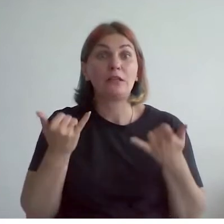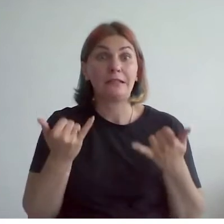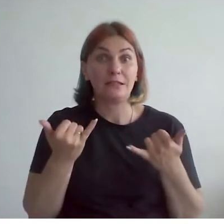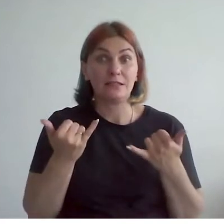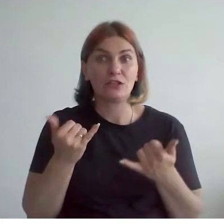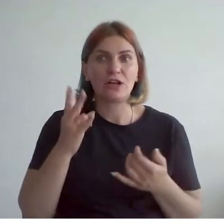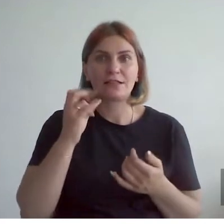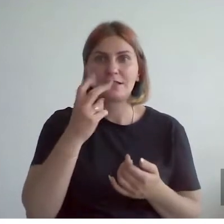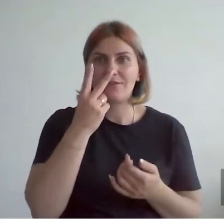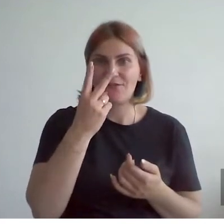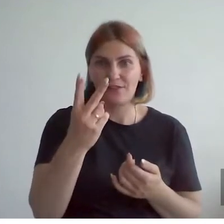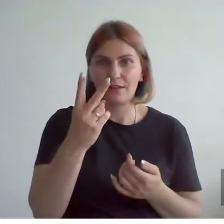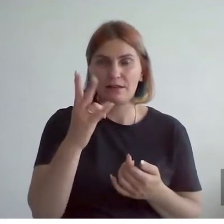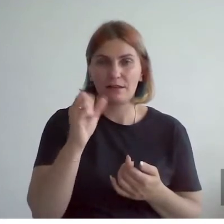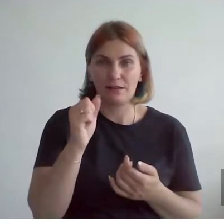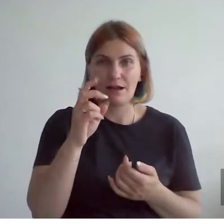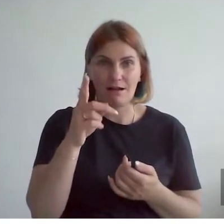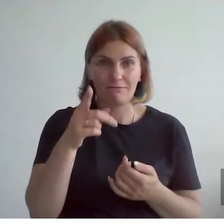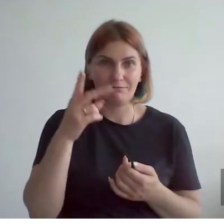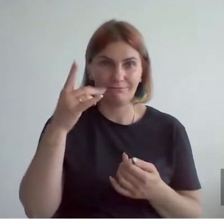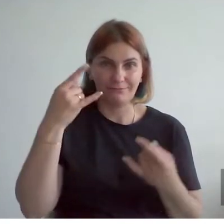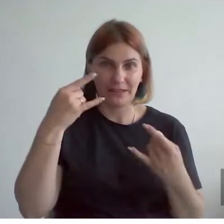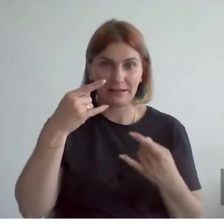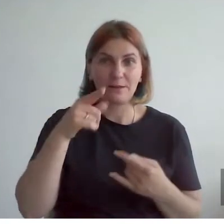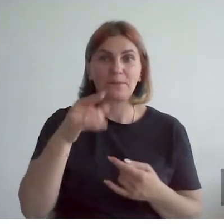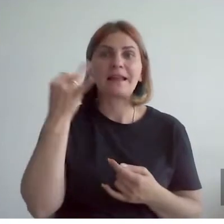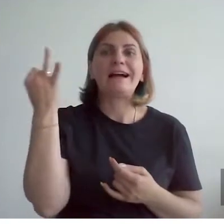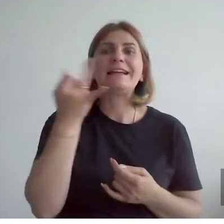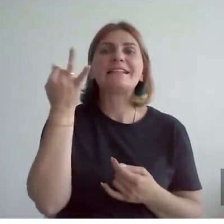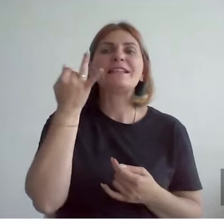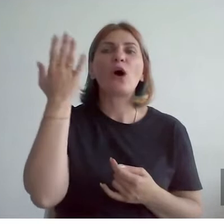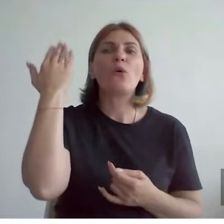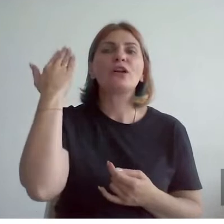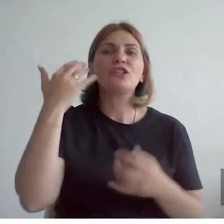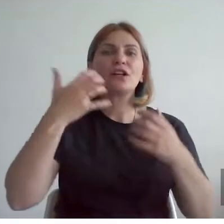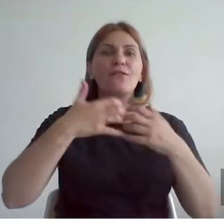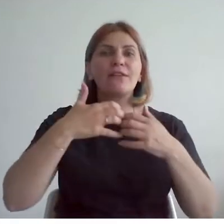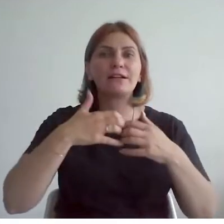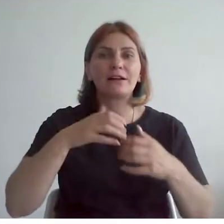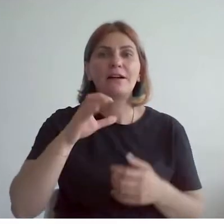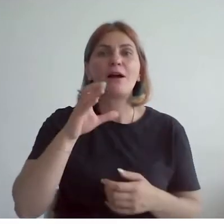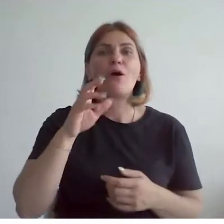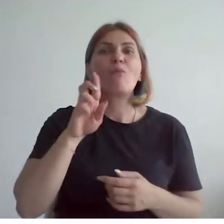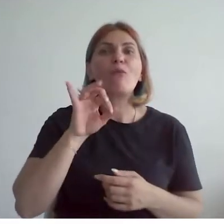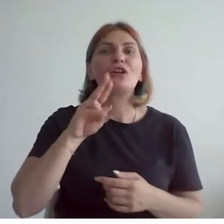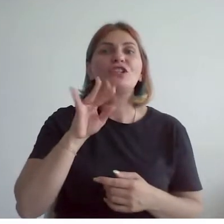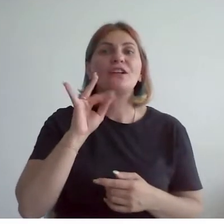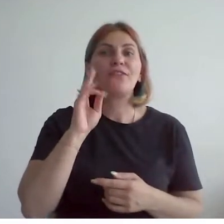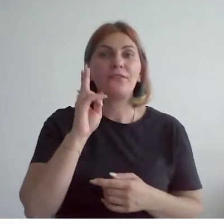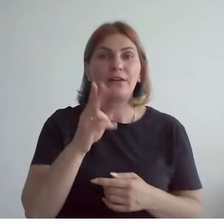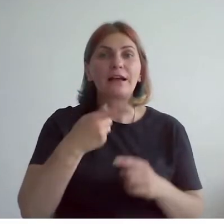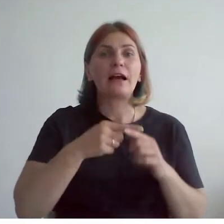на экране кадры того самого исторического фасада кондитерской фабрики Сио, большевика. Это по-прежнему